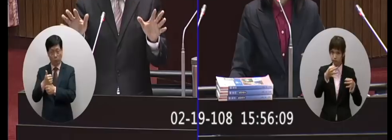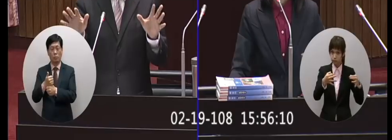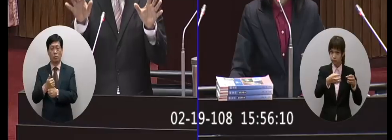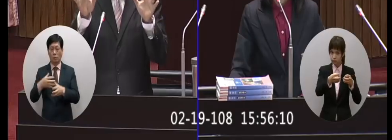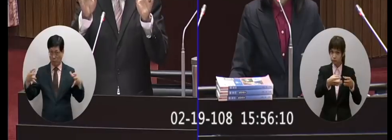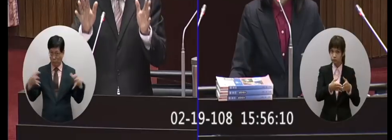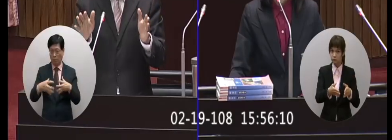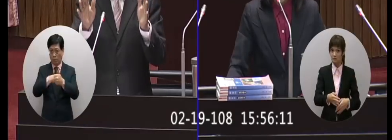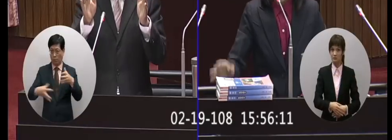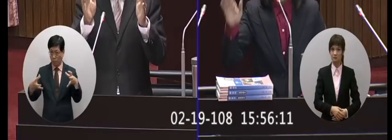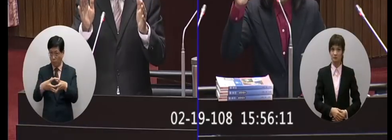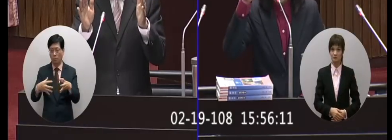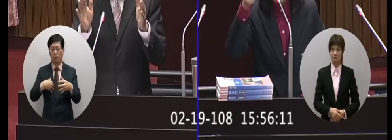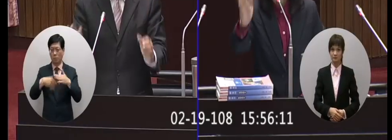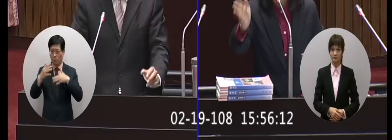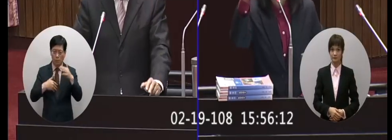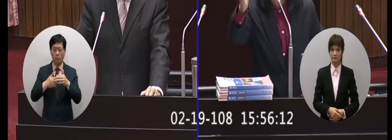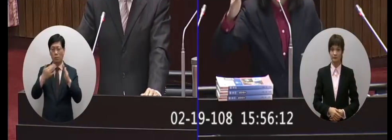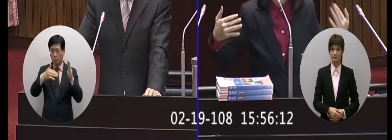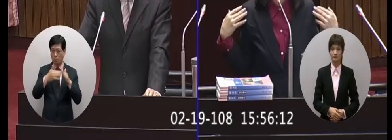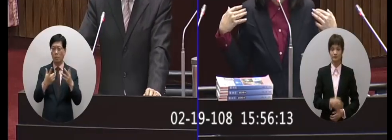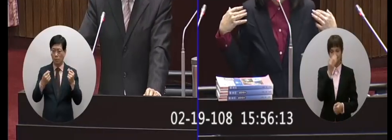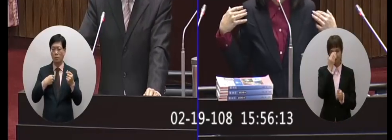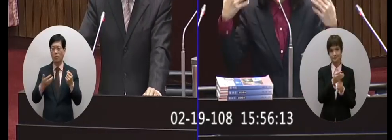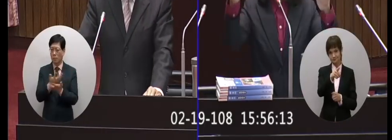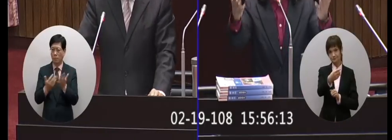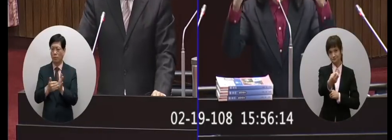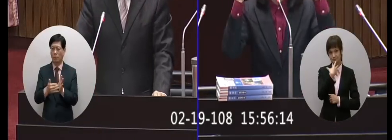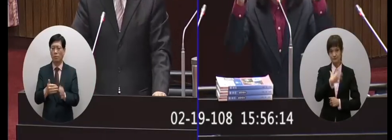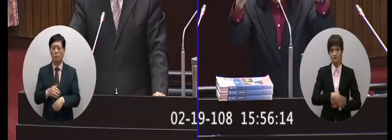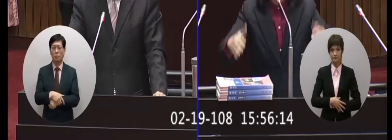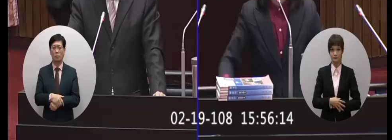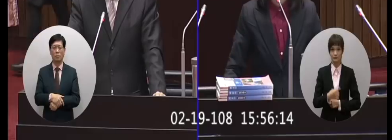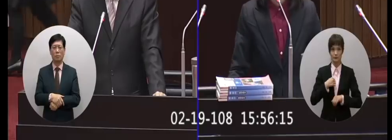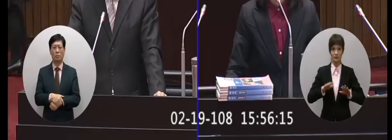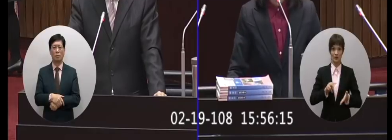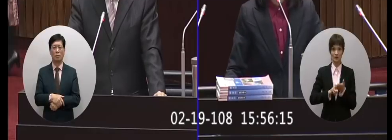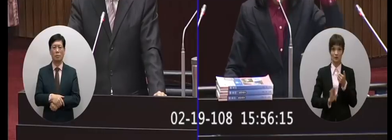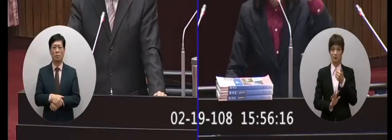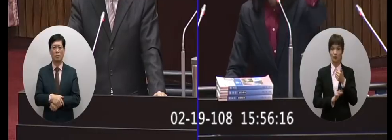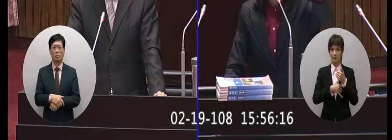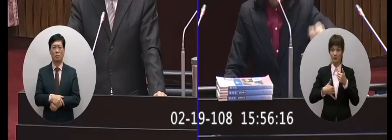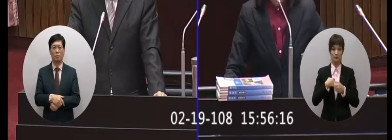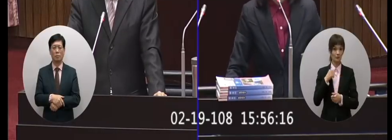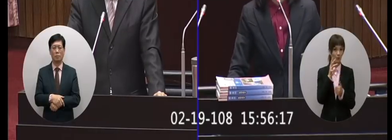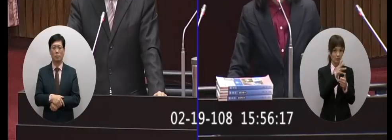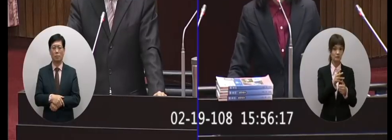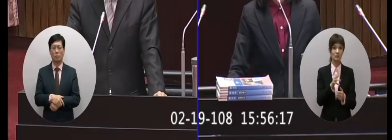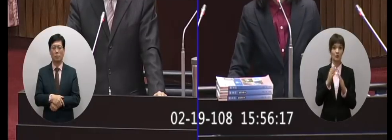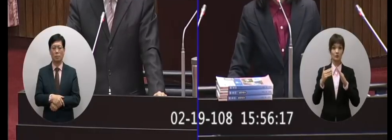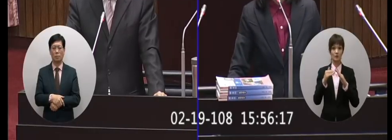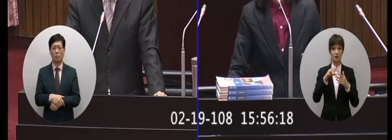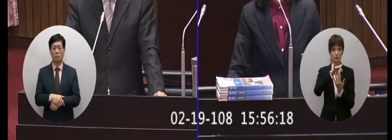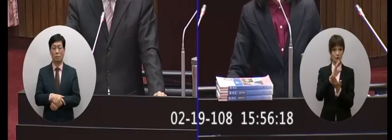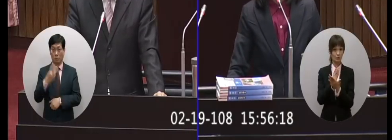統整在同一個系統把這些也包含跟學校麻煩你現在告訴我我今天是用立法文的身份質詢你學校哪時候選書